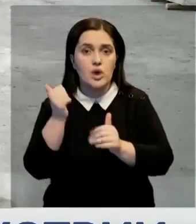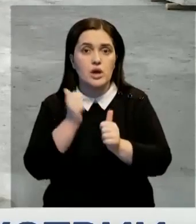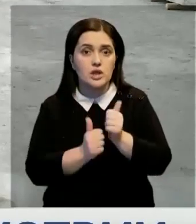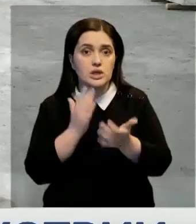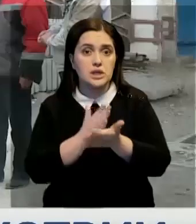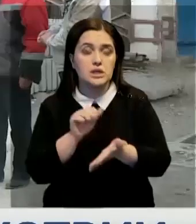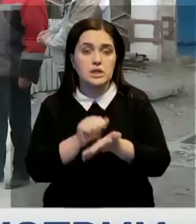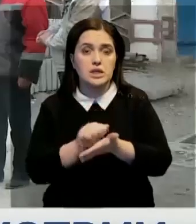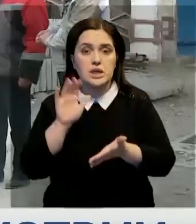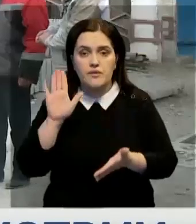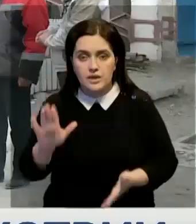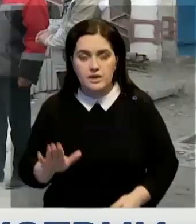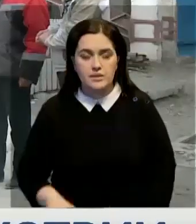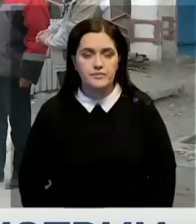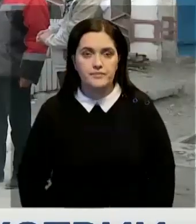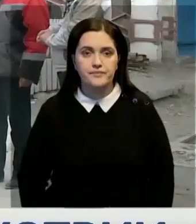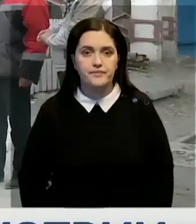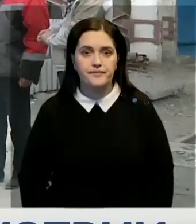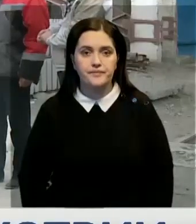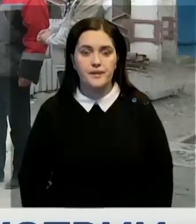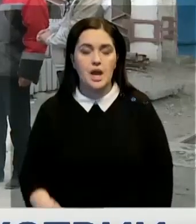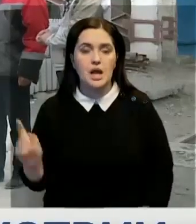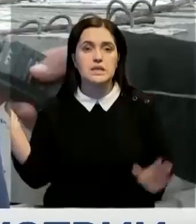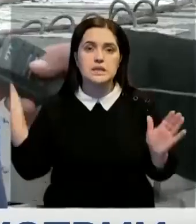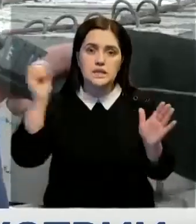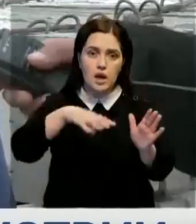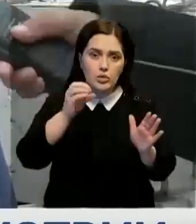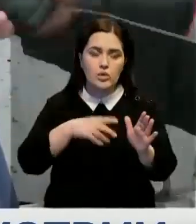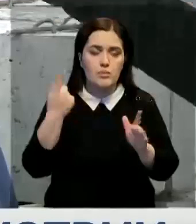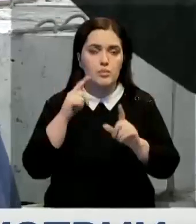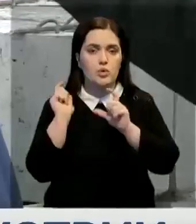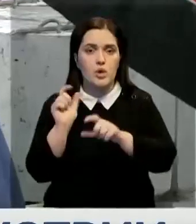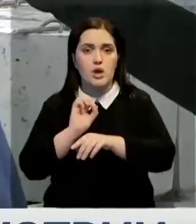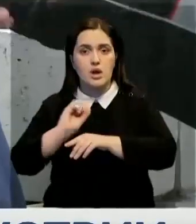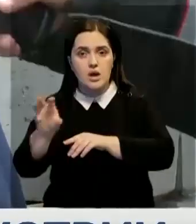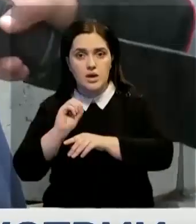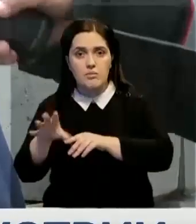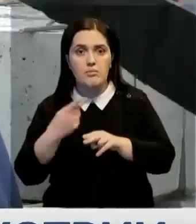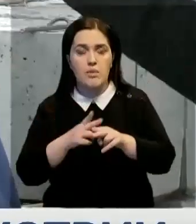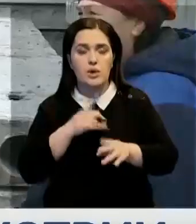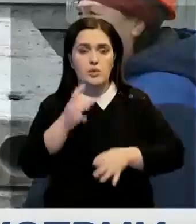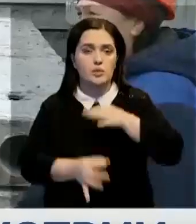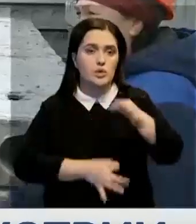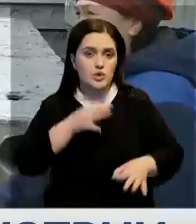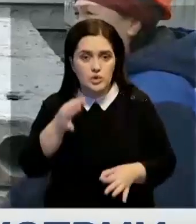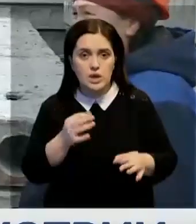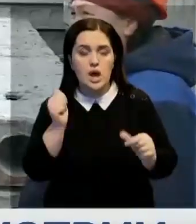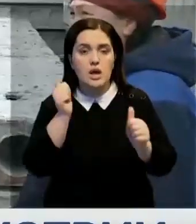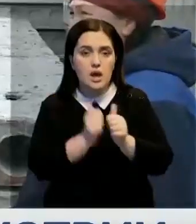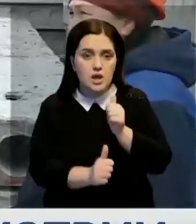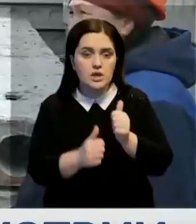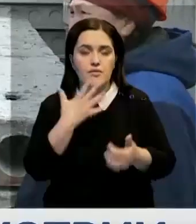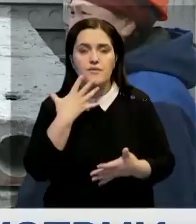сертификат. Загрузка и отгрузка готовых железобетонных изделий в цехах идёт круглые сутки. В каждой зоне